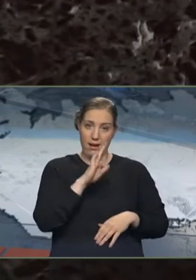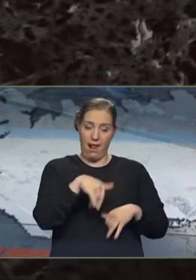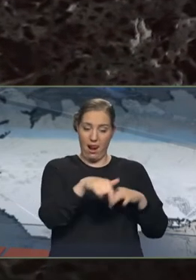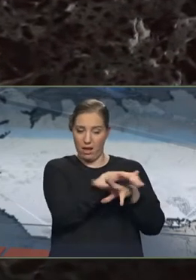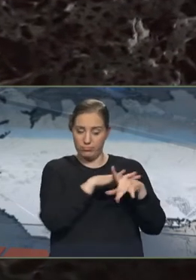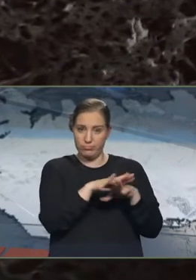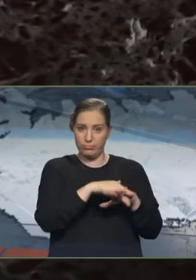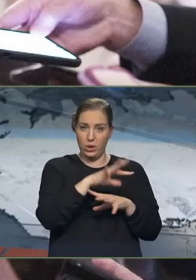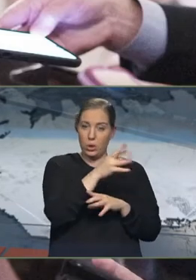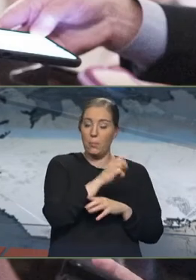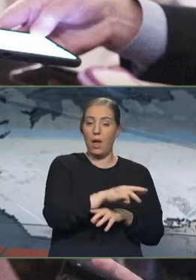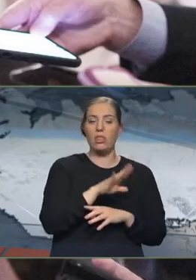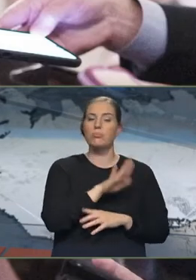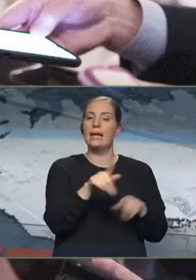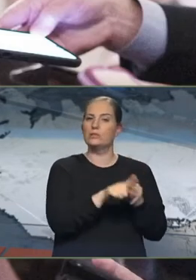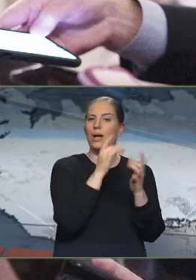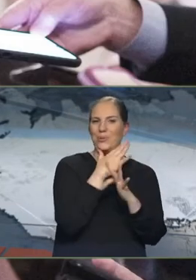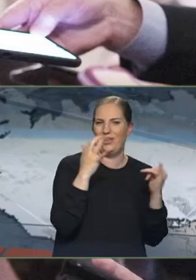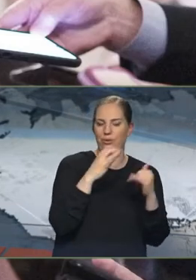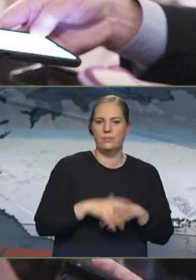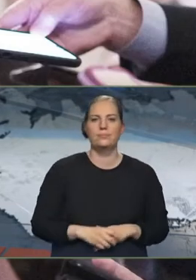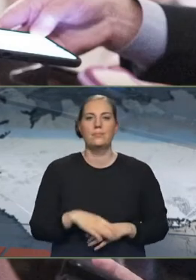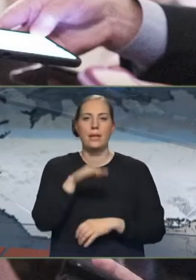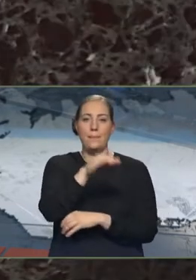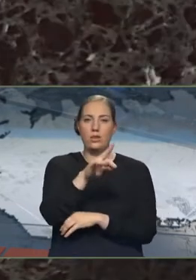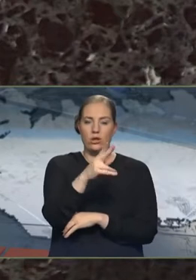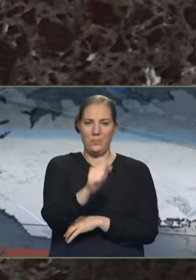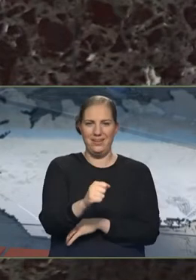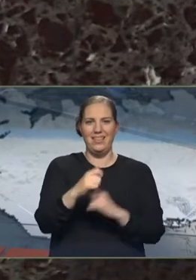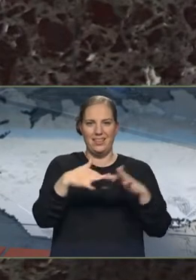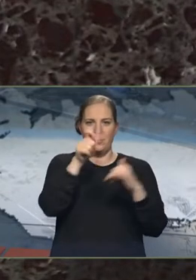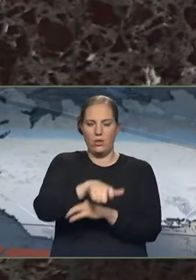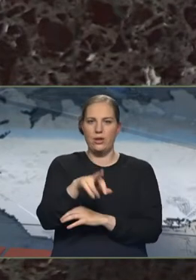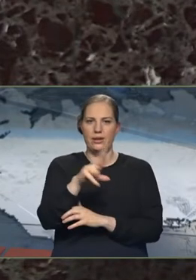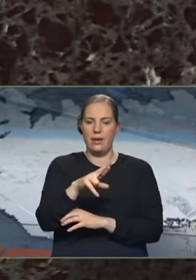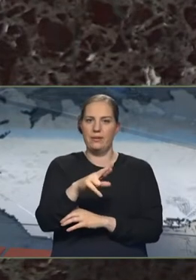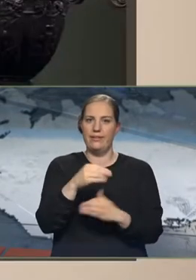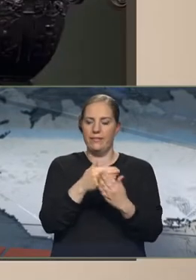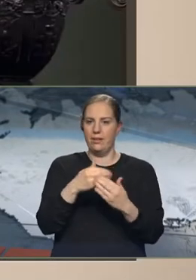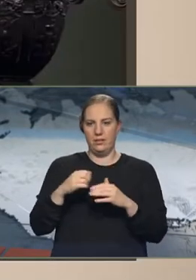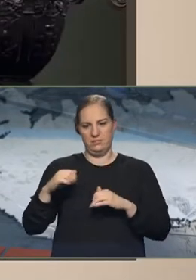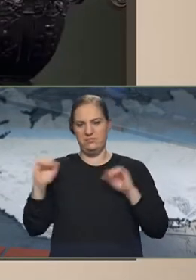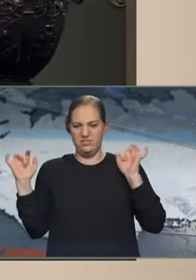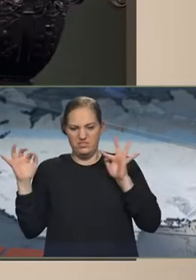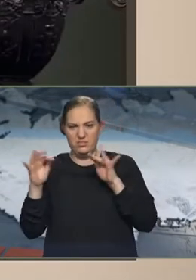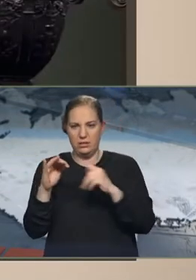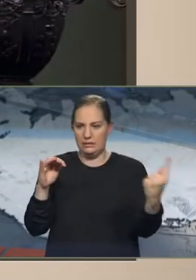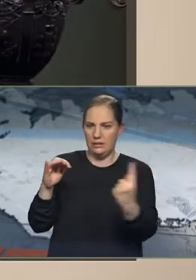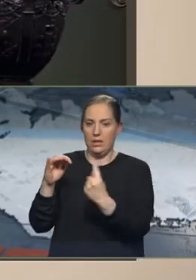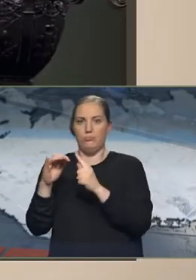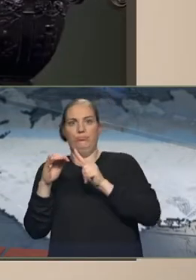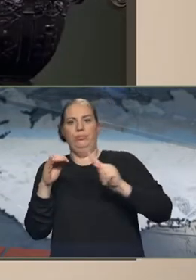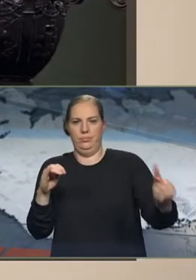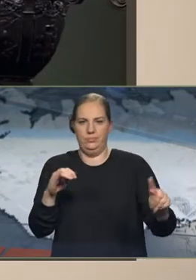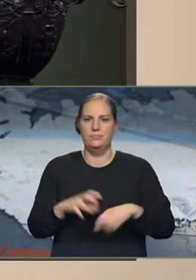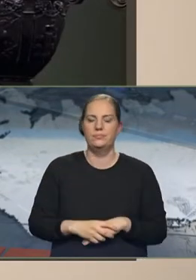he was delighted. Litlu munaði að Romney, þingmaður republikana, hefði hlaupið beint í flasið á óerðaseggjónum. Officer